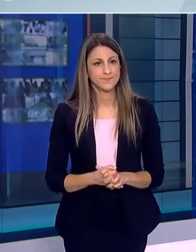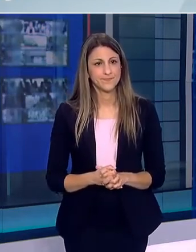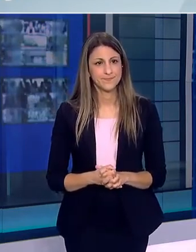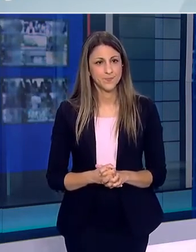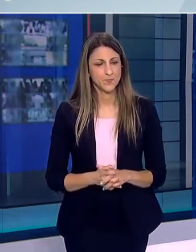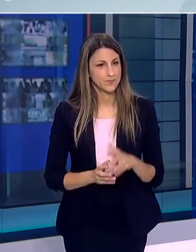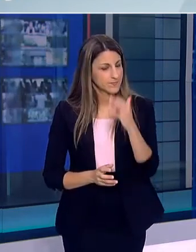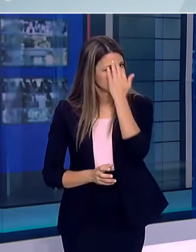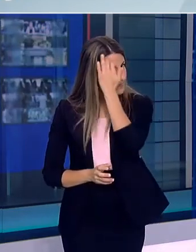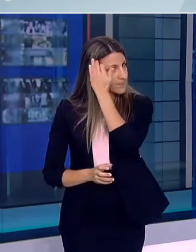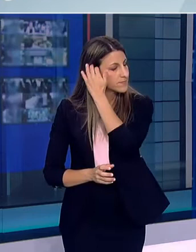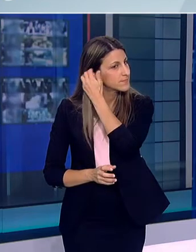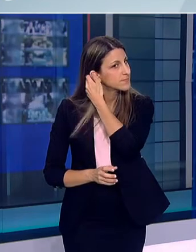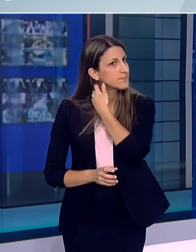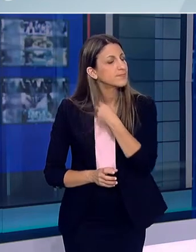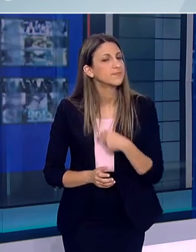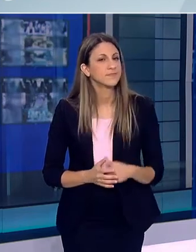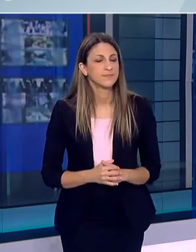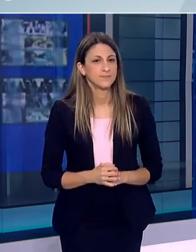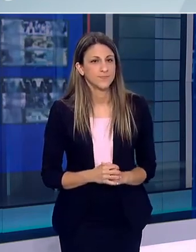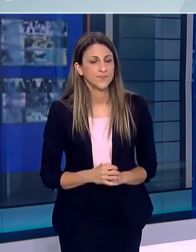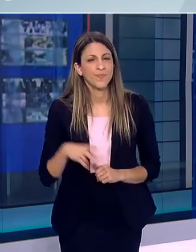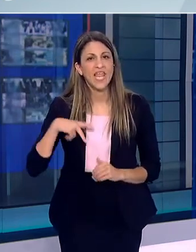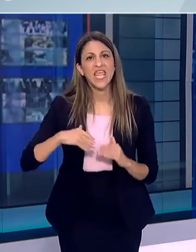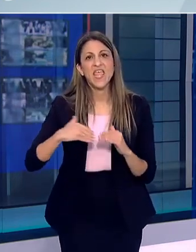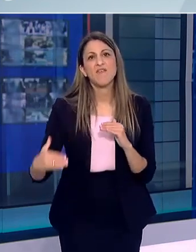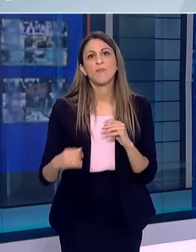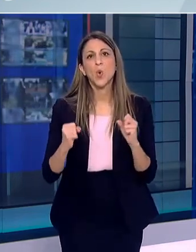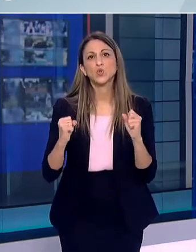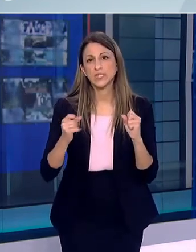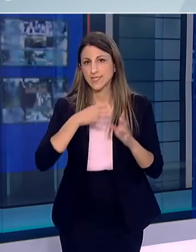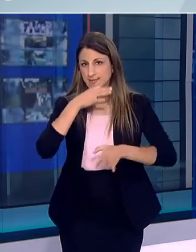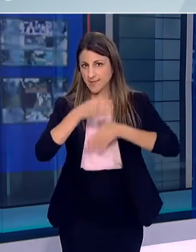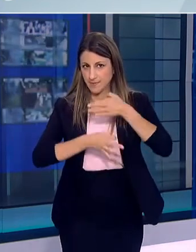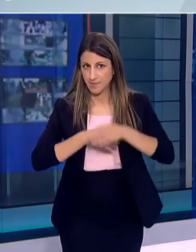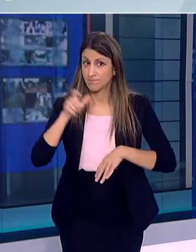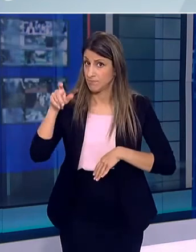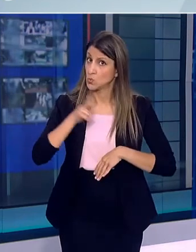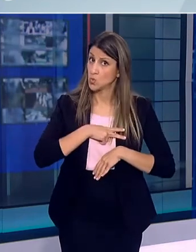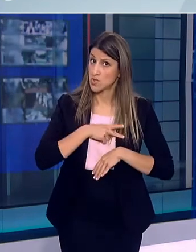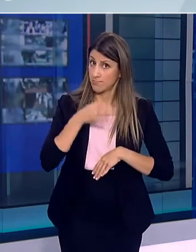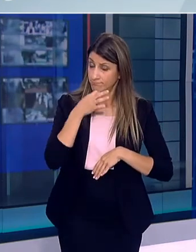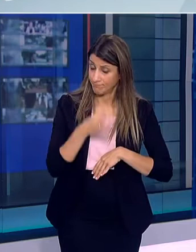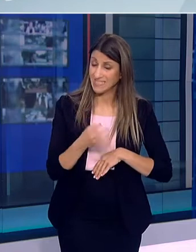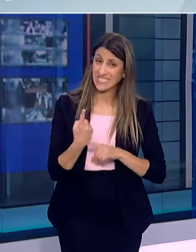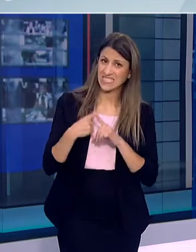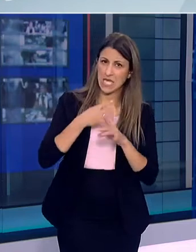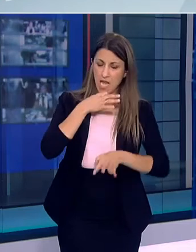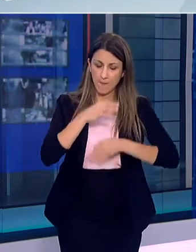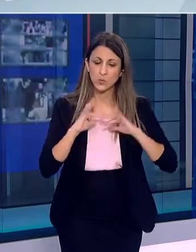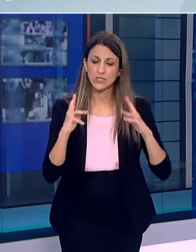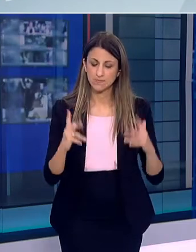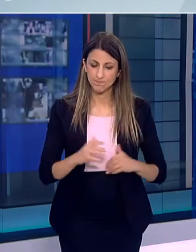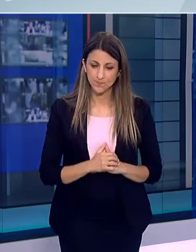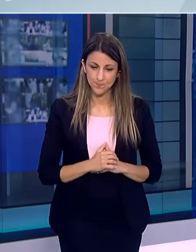Να συμπληρώσω μια κουβέντα σε αυτά που είπε ο κ. Χαρταλιάς Ήταν σαφής βέβαια Γιατί αυτά ξεκίνησαν